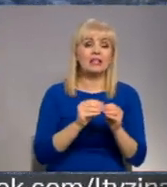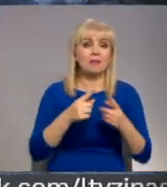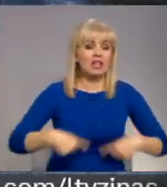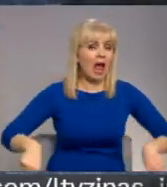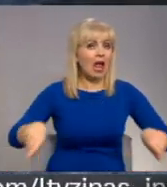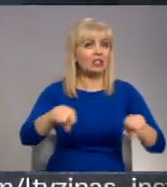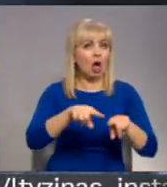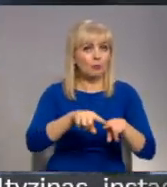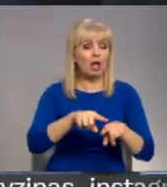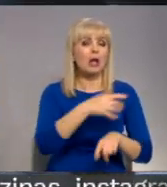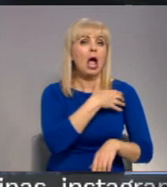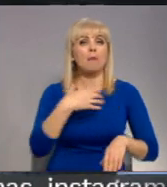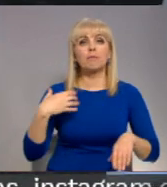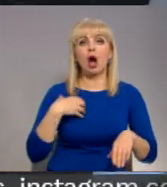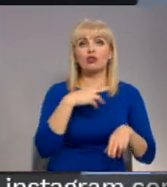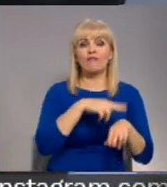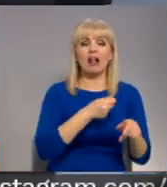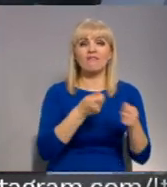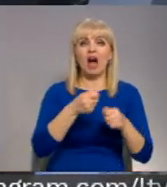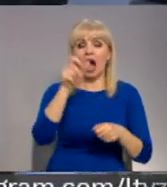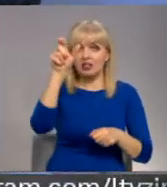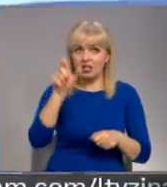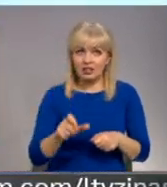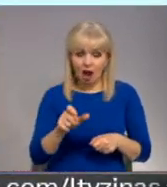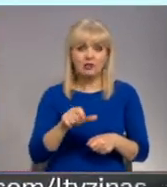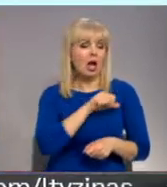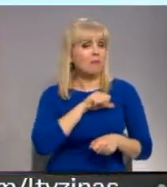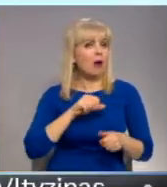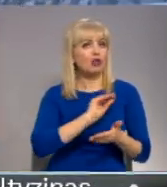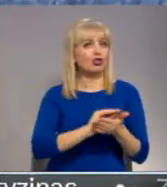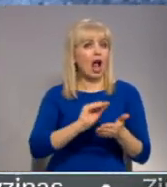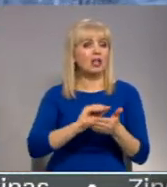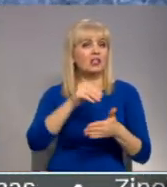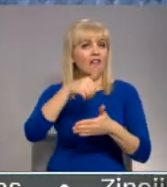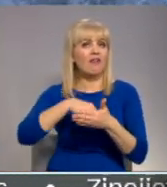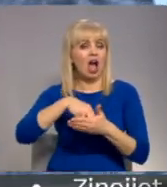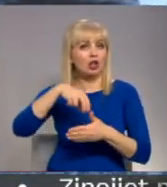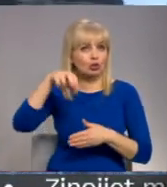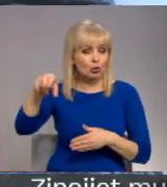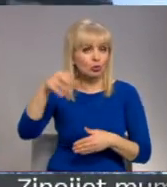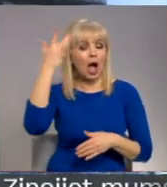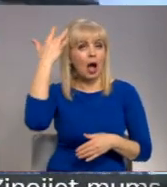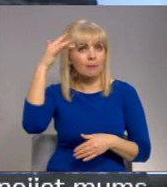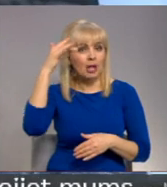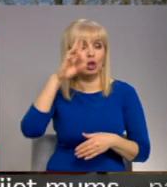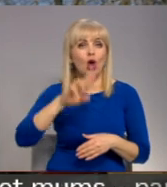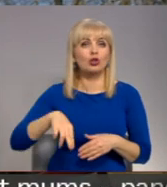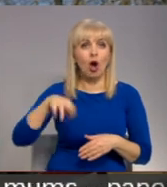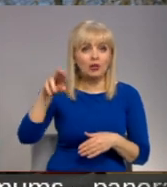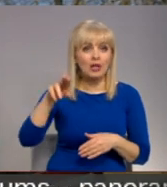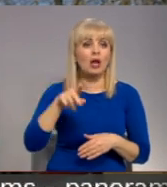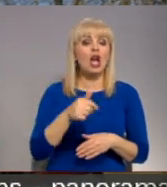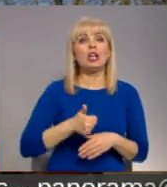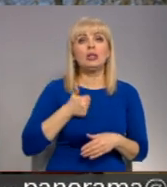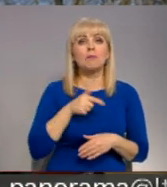platībā. Pašvaldības policijas vadītājs uzsver, ka pašam nācies rakstīt vēstules pat uz Ameriku un Norvēģiju. Zeme piedara hāru